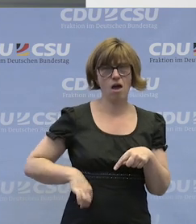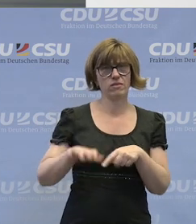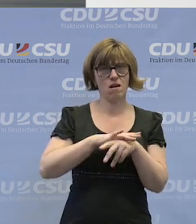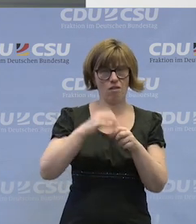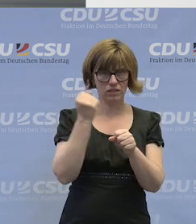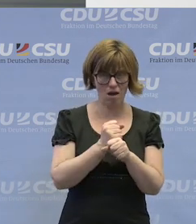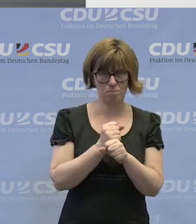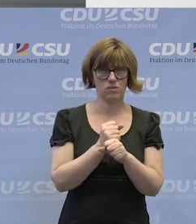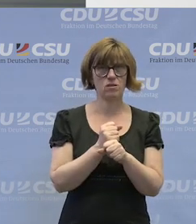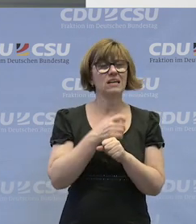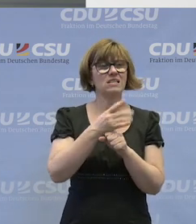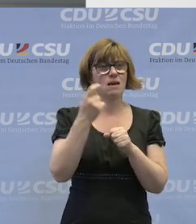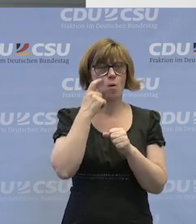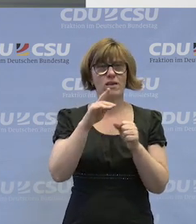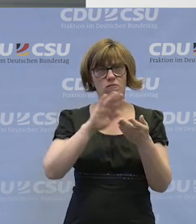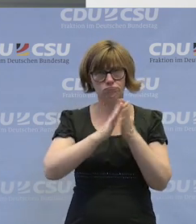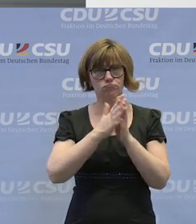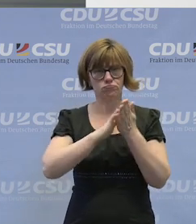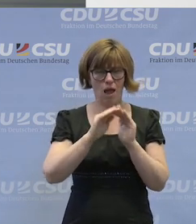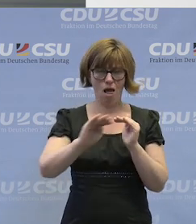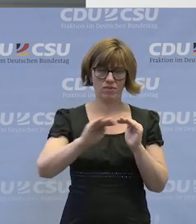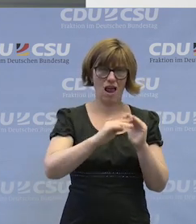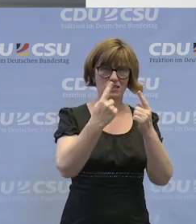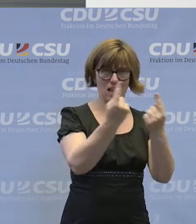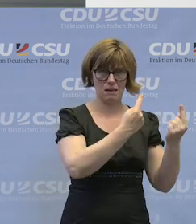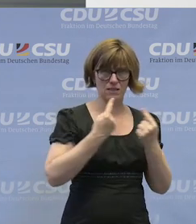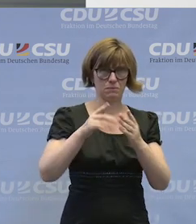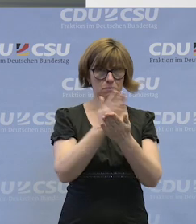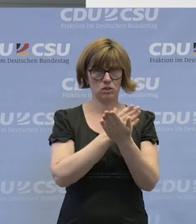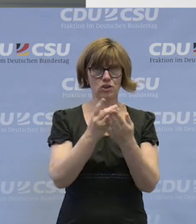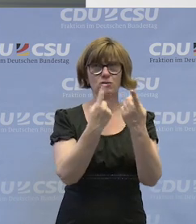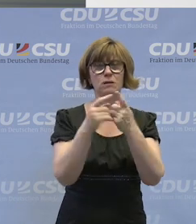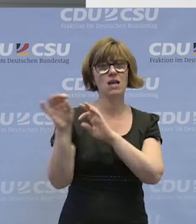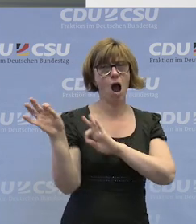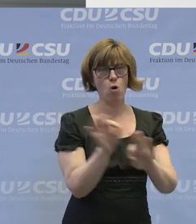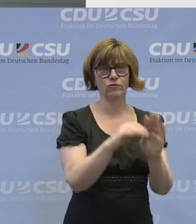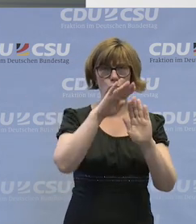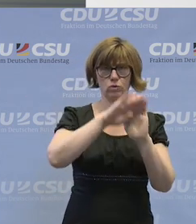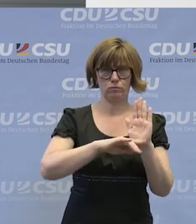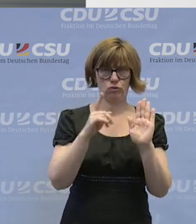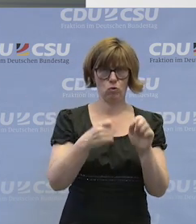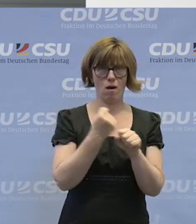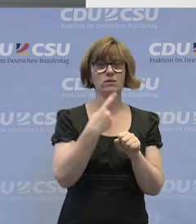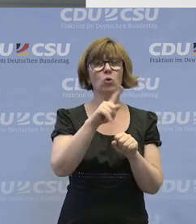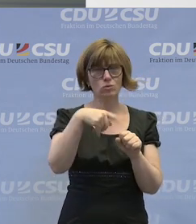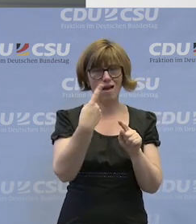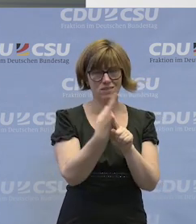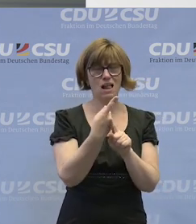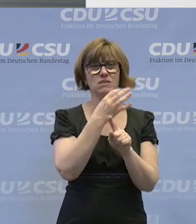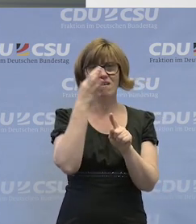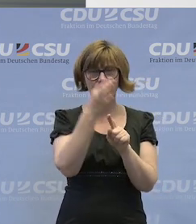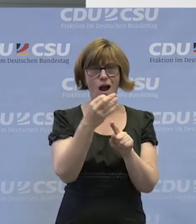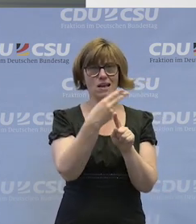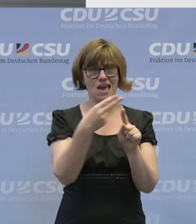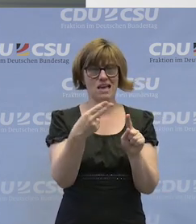Landesamt. Das wird jetzt zur Zeit von den Ländern entschieden und die machen dann die Ausführungsbestimmungen und die werden dann konkret, Herr Niem, Ihre Frage in